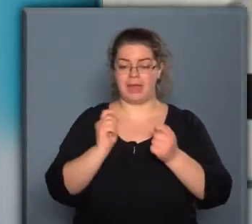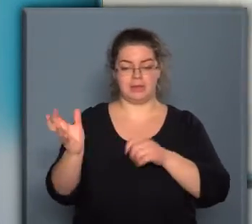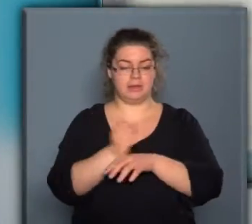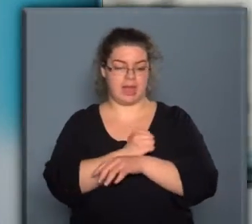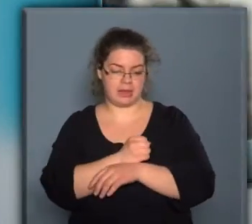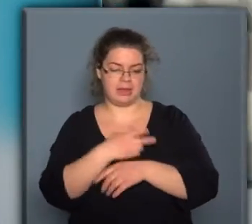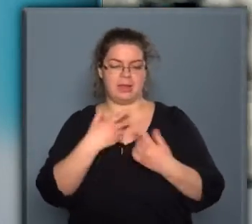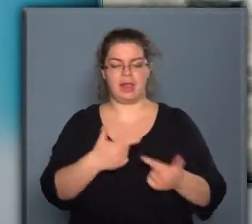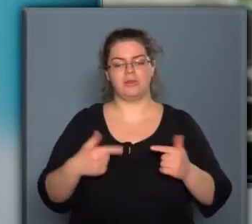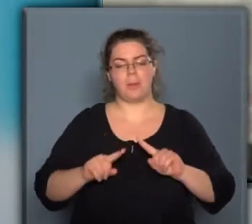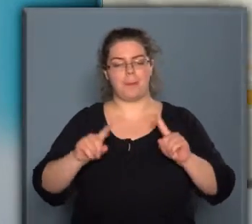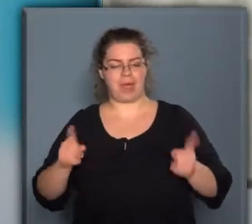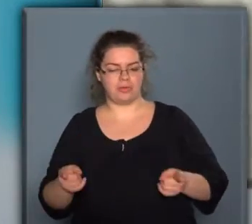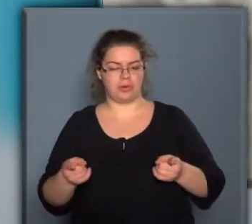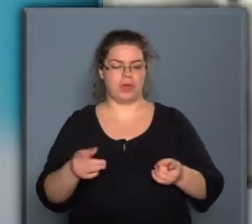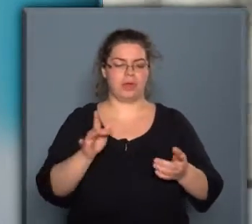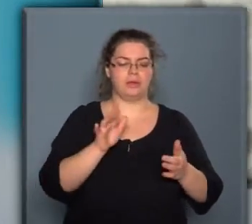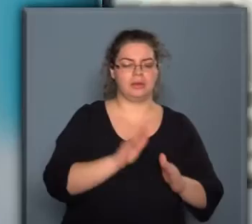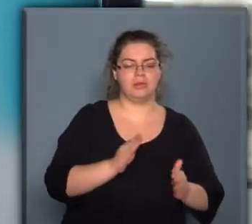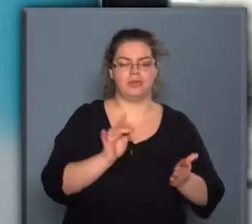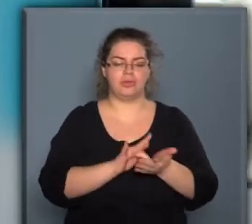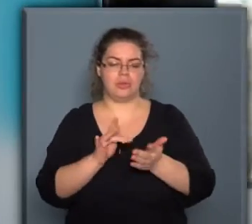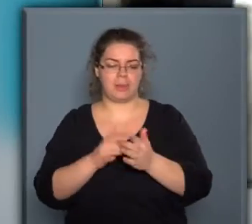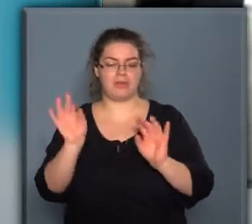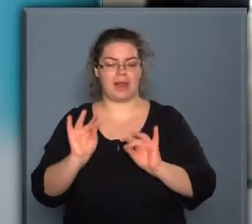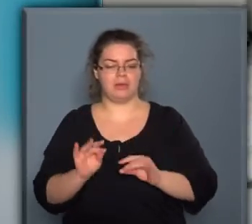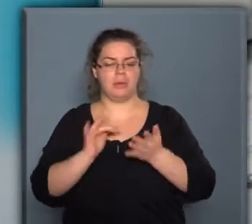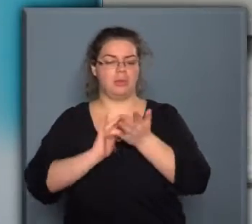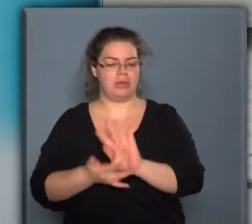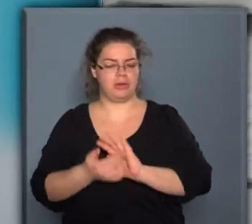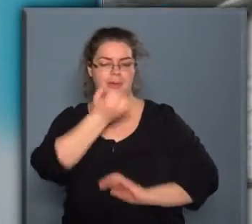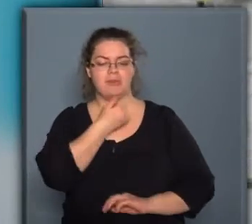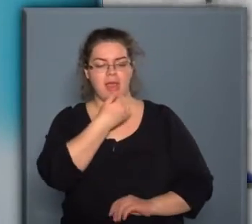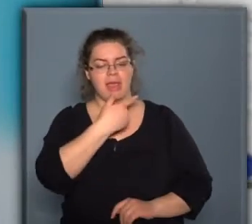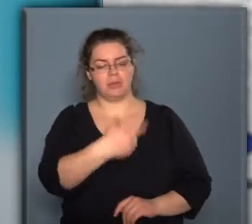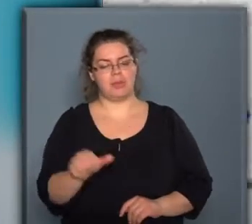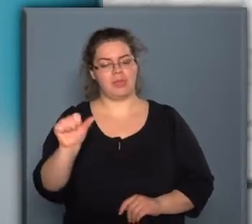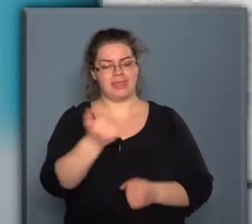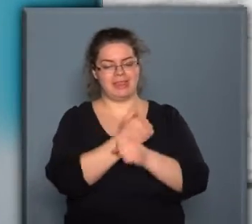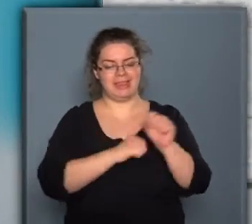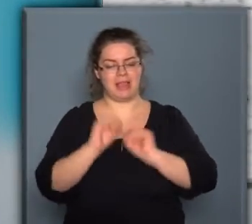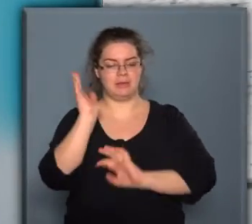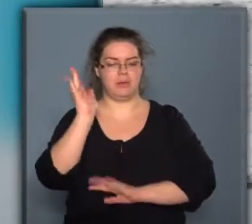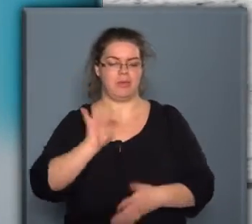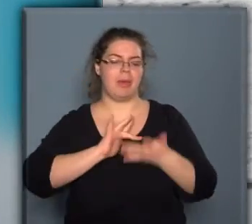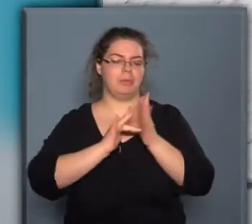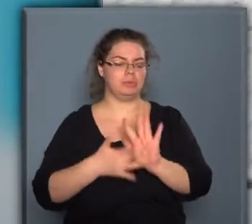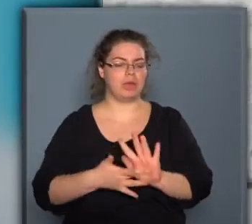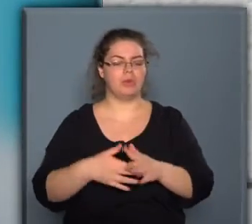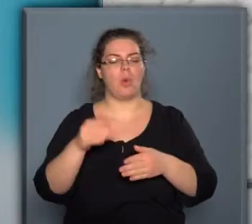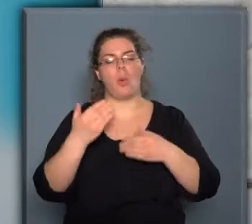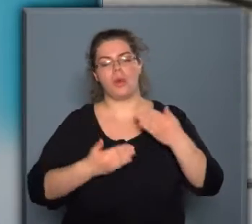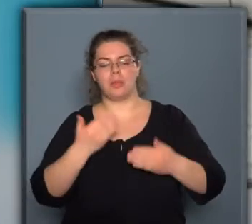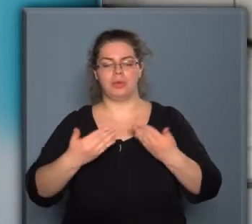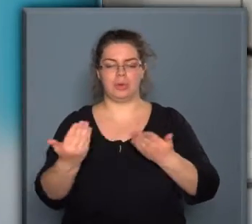másoknak, jobbára kis és közepes vállalkozásoknak mutassák be saját 21. századi jövőbe mutató